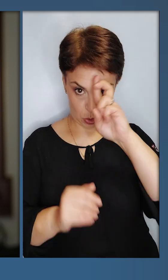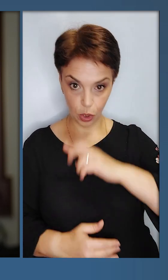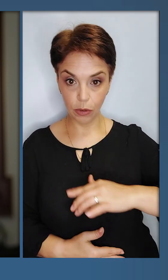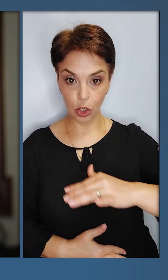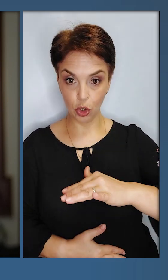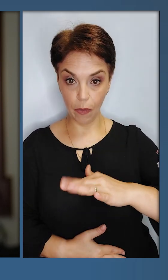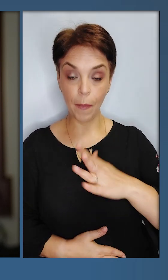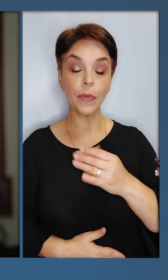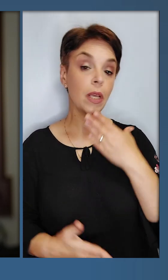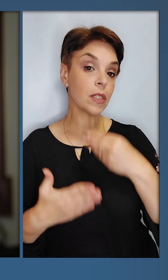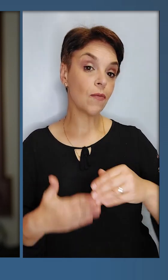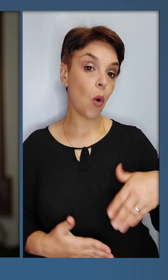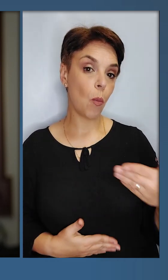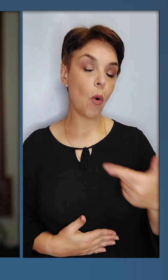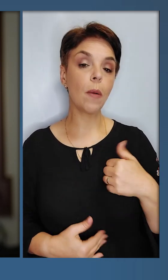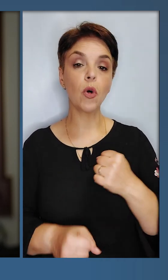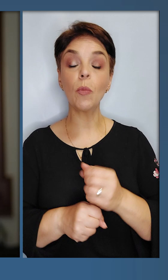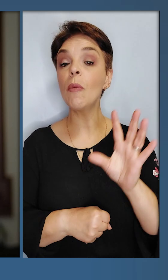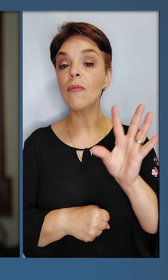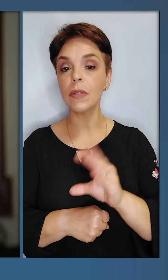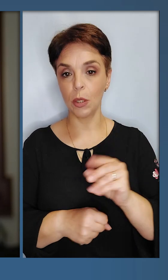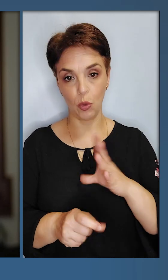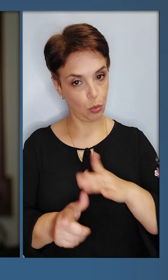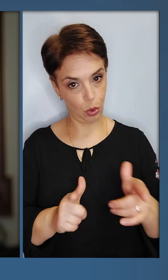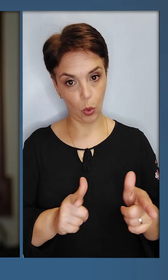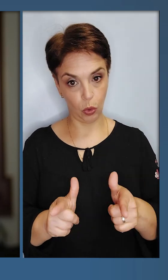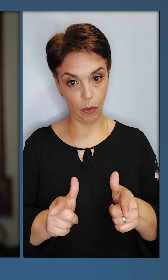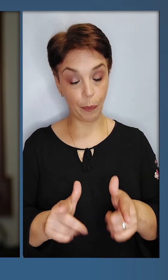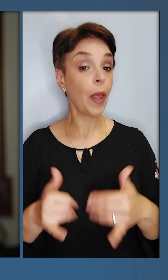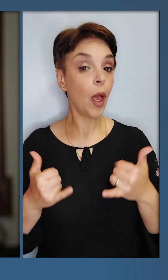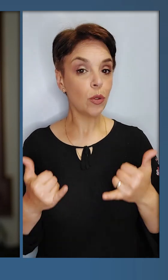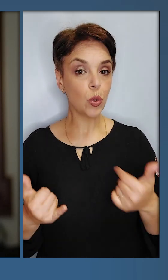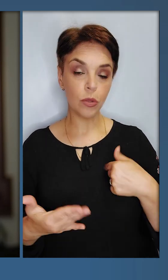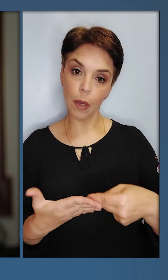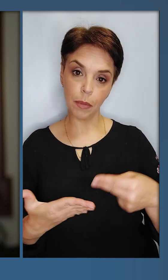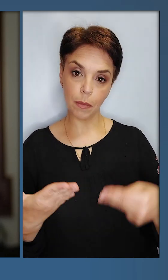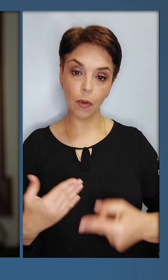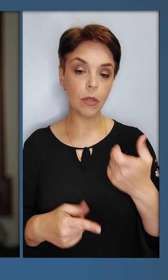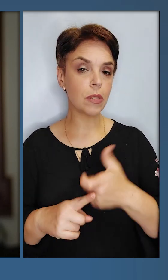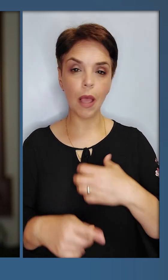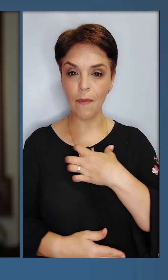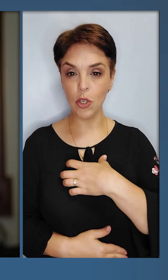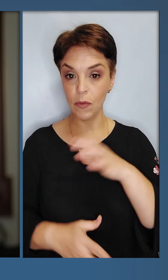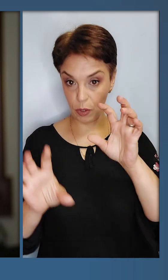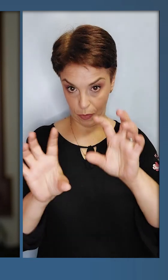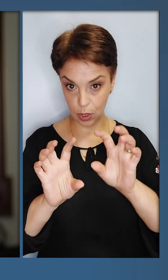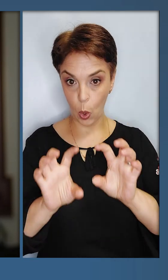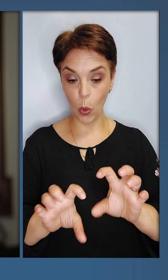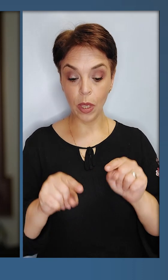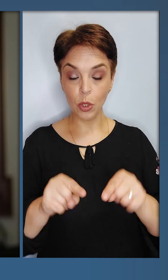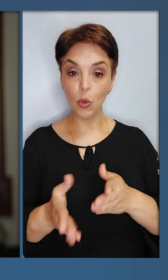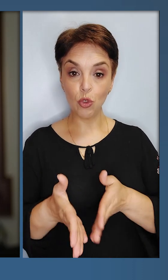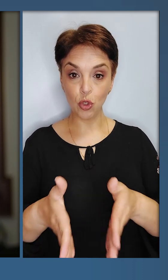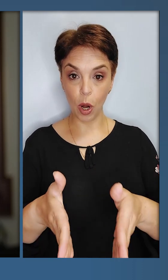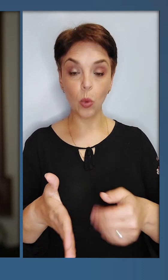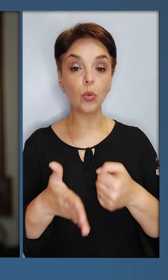нашої держави. І зі свого боку ми робимо все, щоб бути готовими. Сьогодні я підписав один із найважливіших законів на